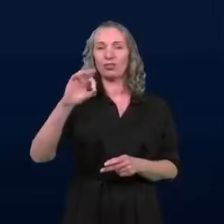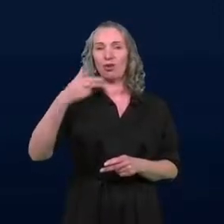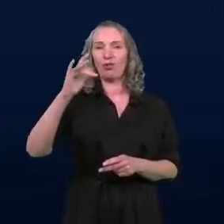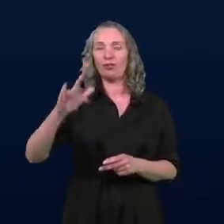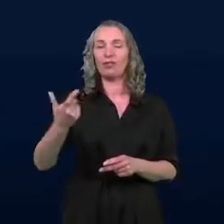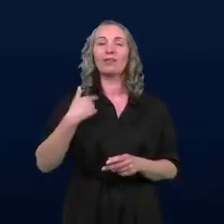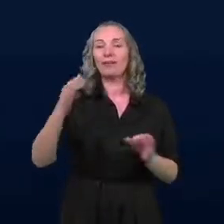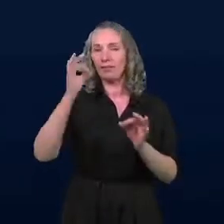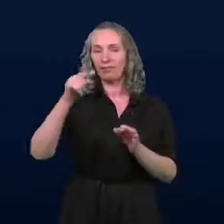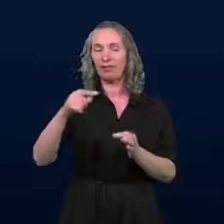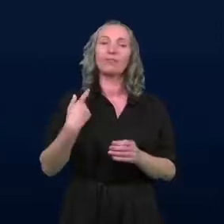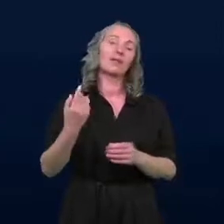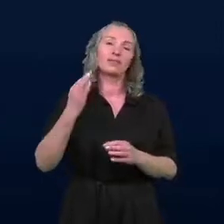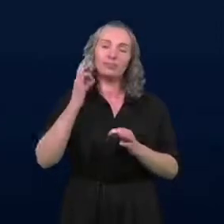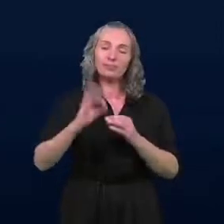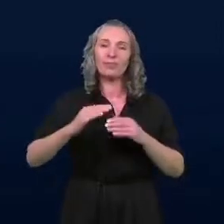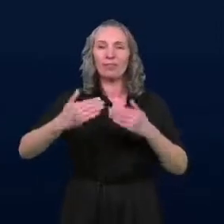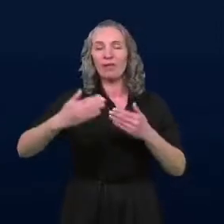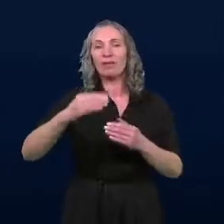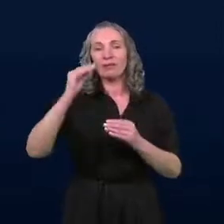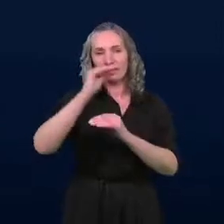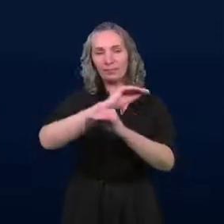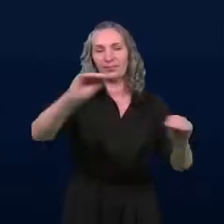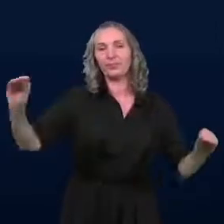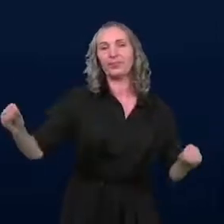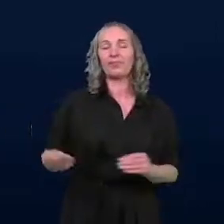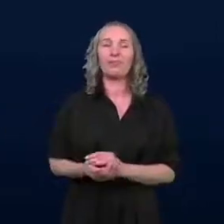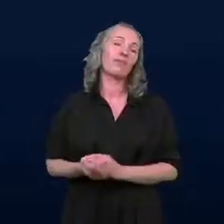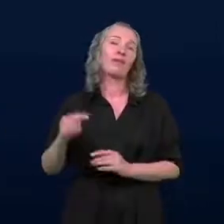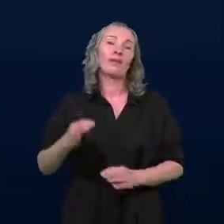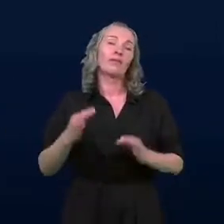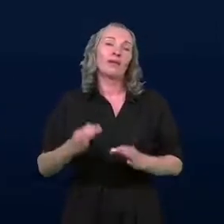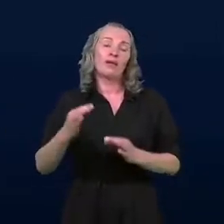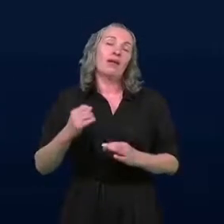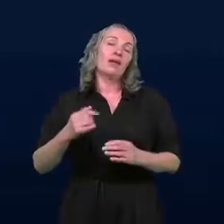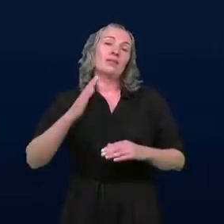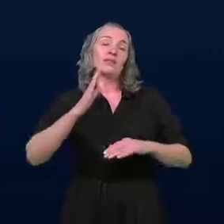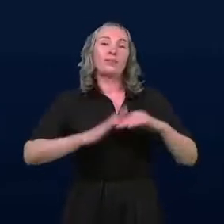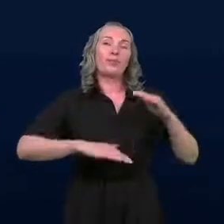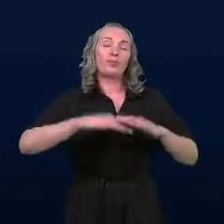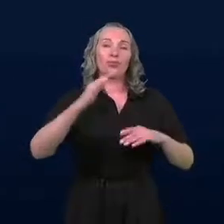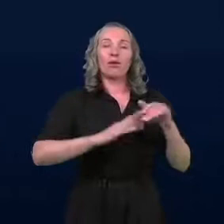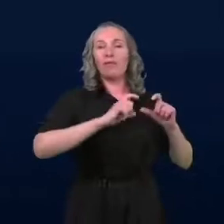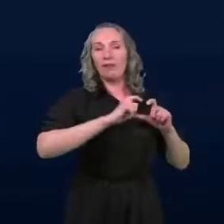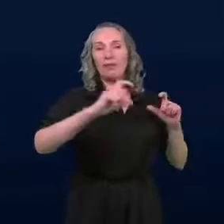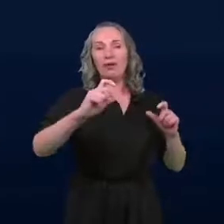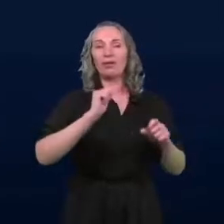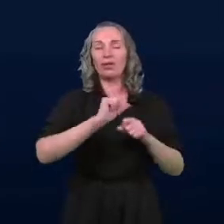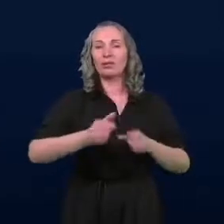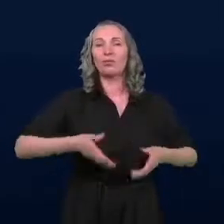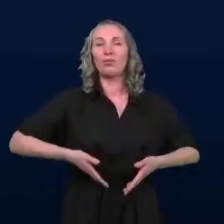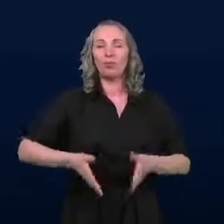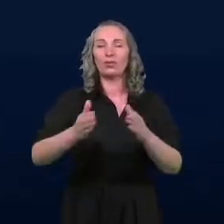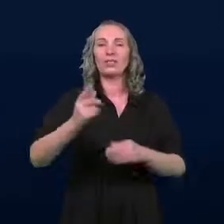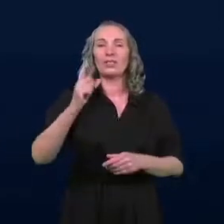informacje sukcesywnie państwu przekazywać. W tej chwili budujemy bloki przy tak zwanej ulicy